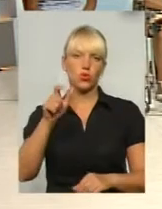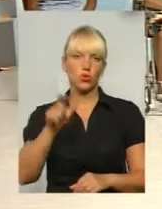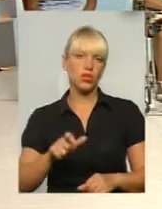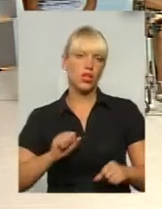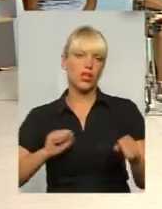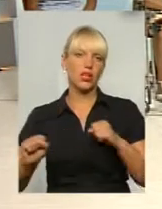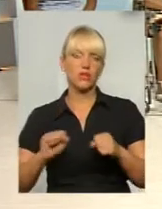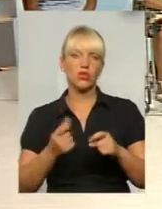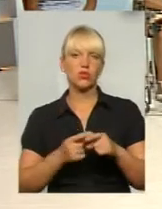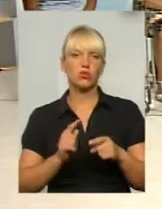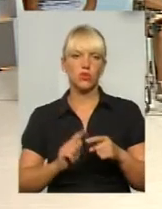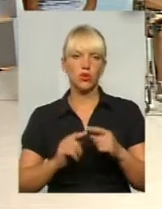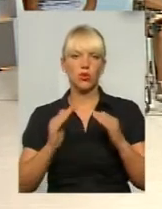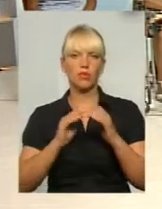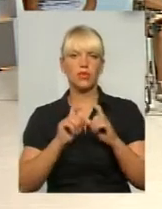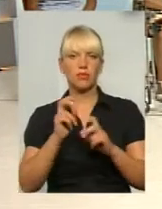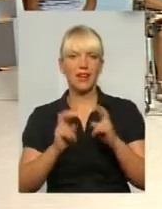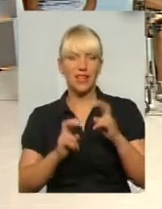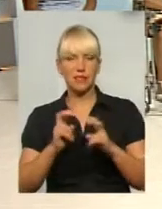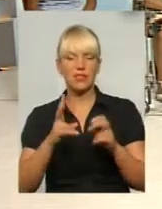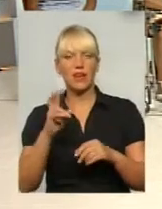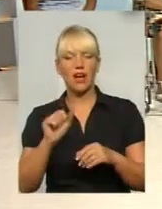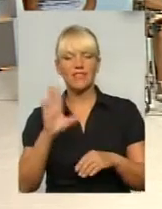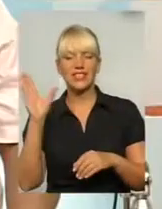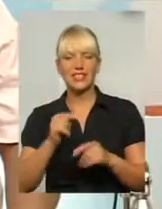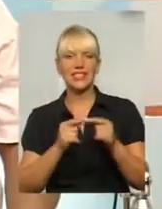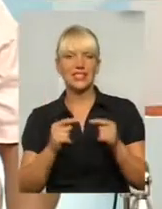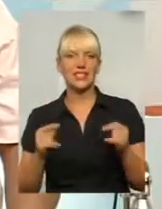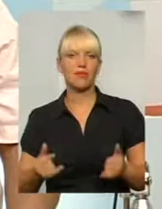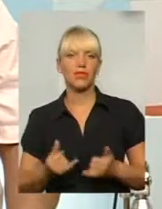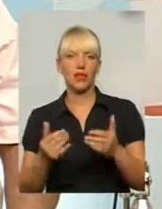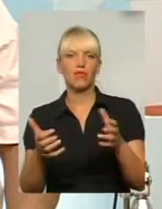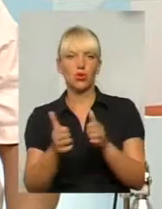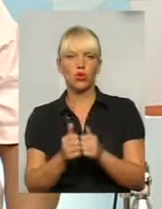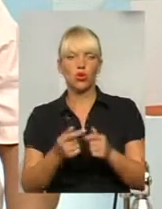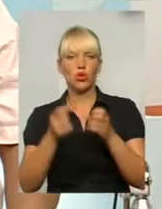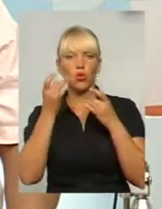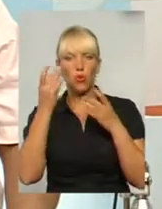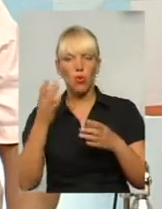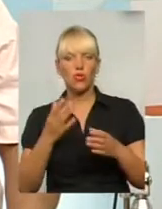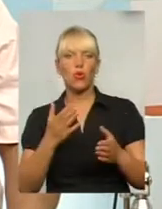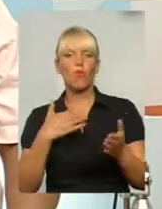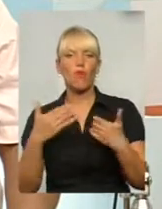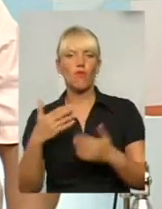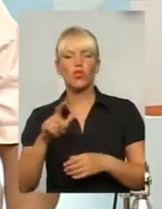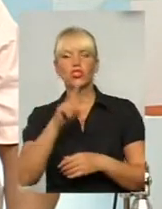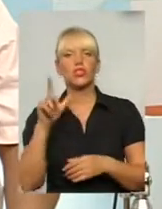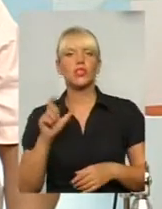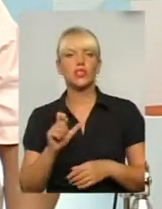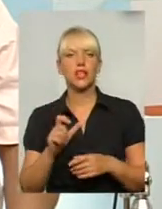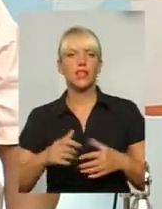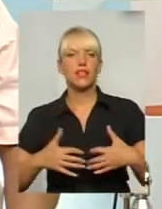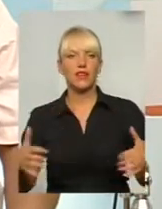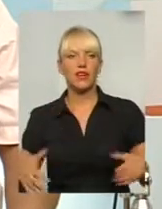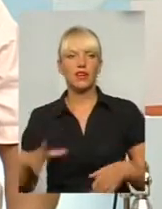комунального підприємства. А всі засоби для відлову і гуманного поводження з тваринами на притулку добро на сьогоднішній день